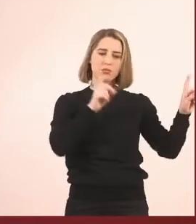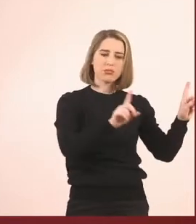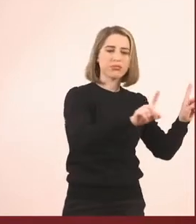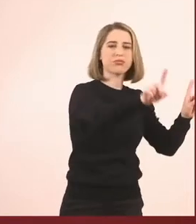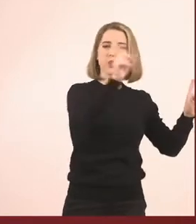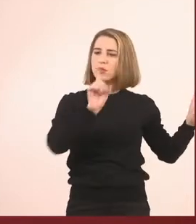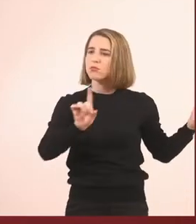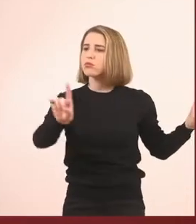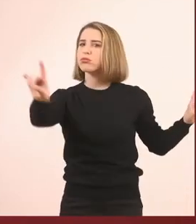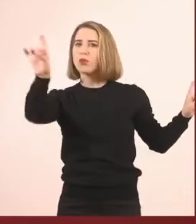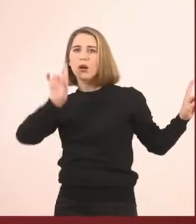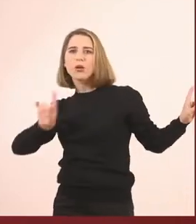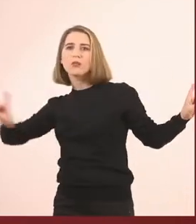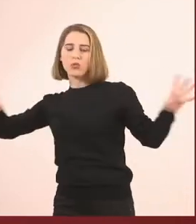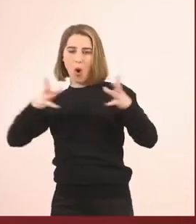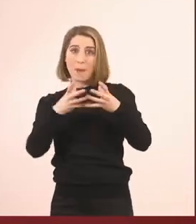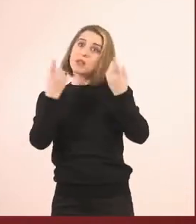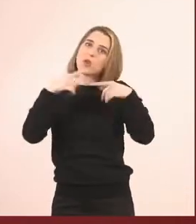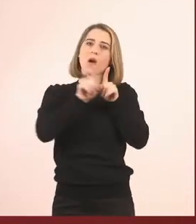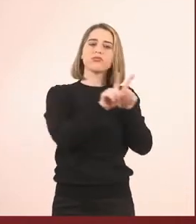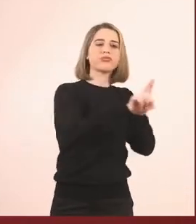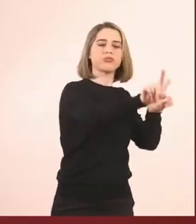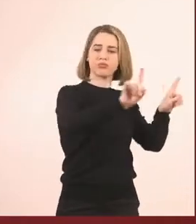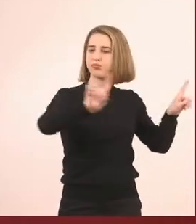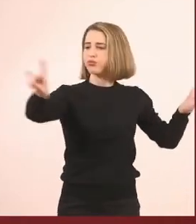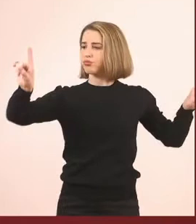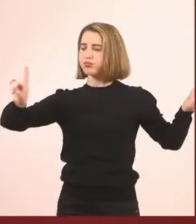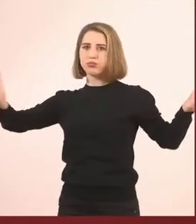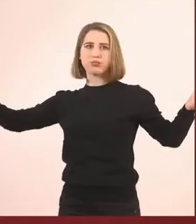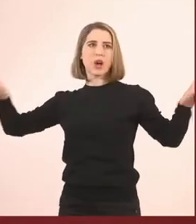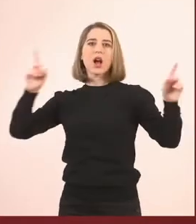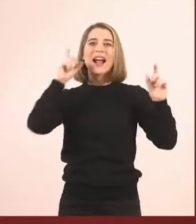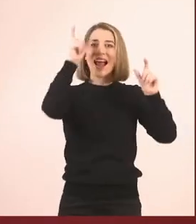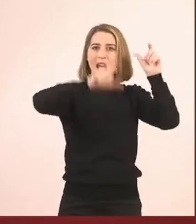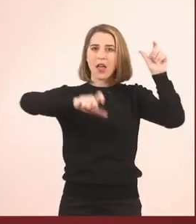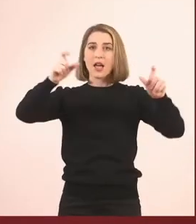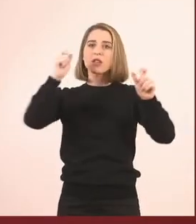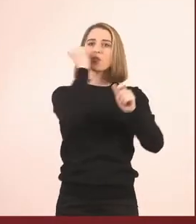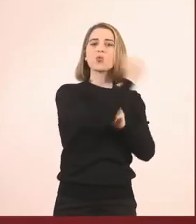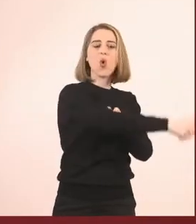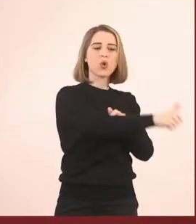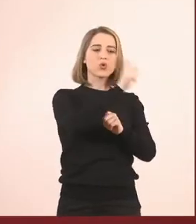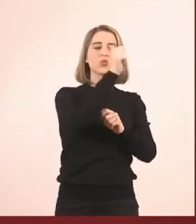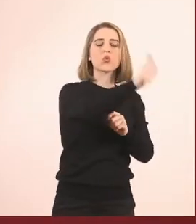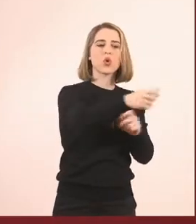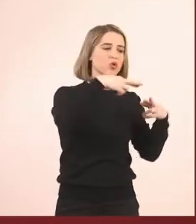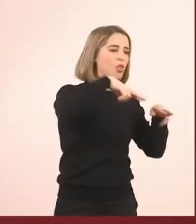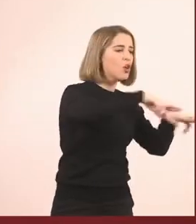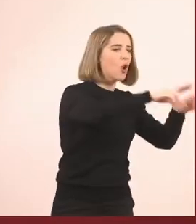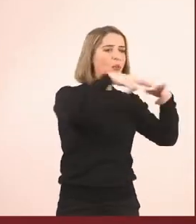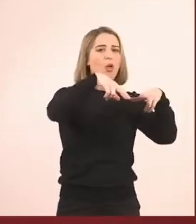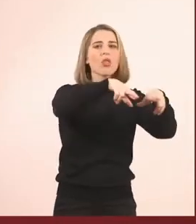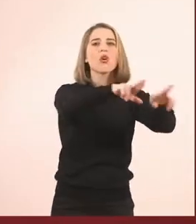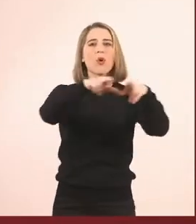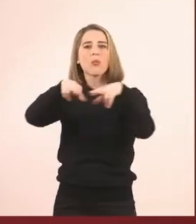Δεν φοβάστε, γιατί είναι πολύ ωραίο δάσος. Είναι μέρα, ακούς τα πουλάκια κλπ. Ο καθένας πάει από το δικό του μονοπάτι. Εκείνη την ώρα σκέφτεται